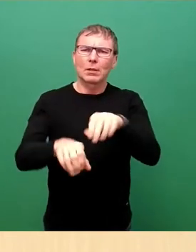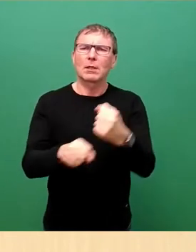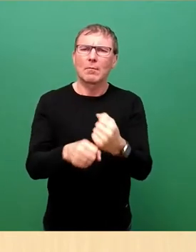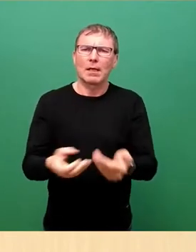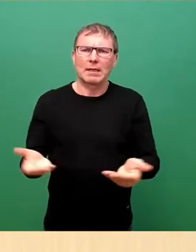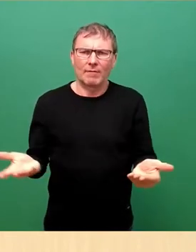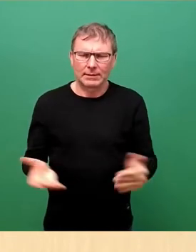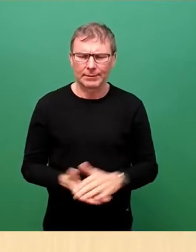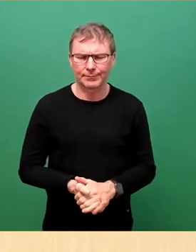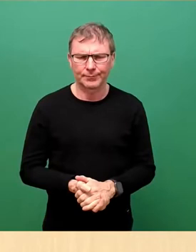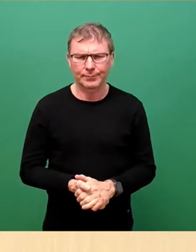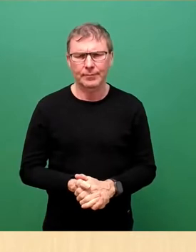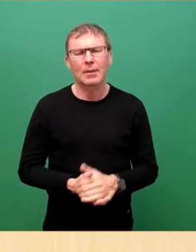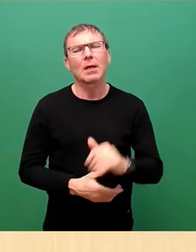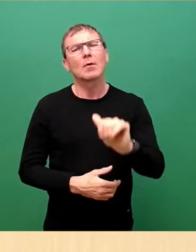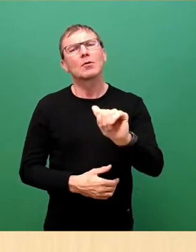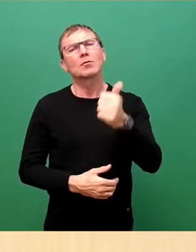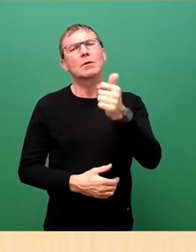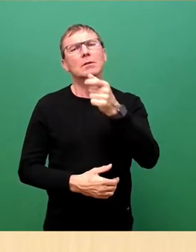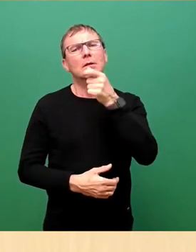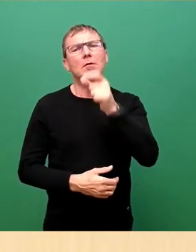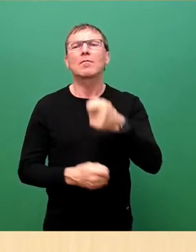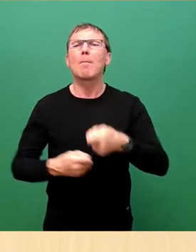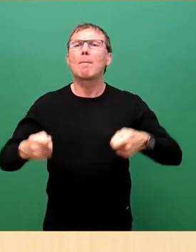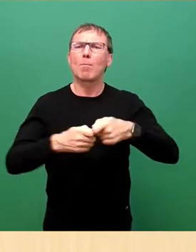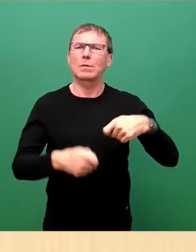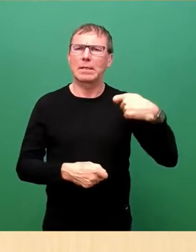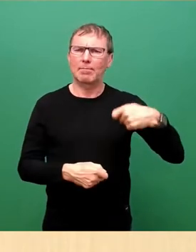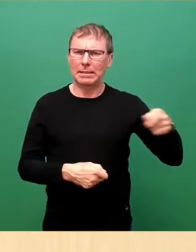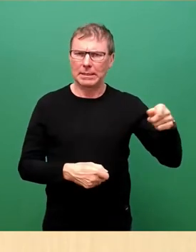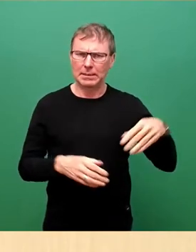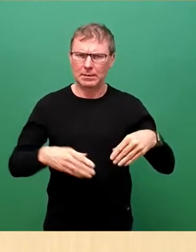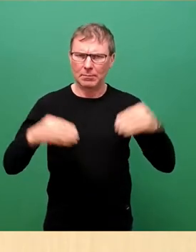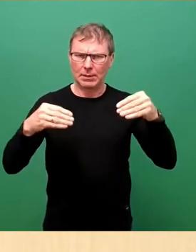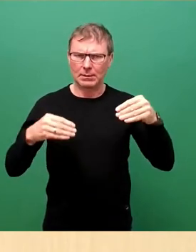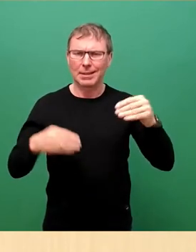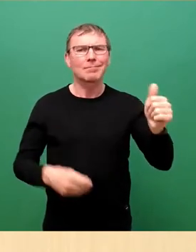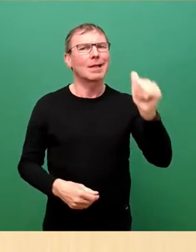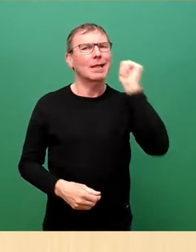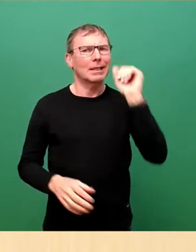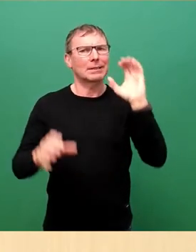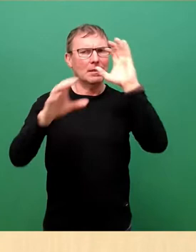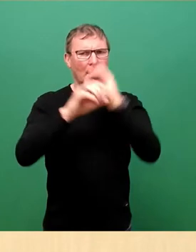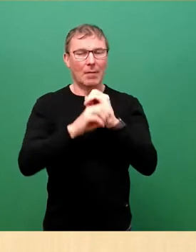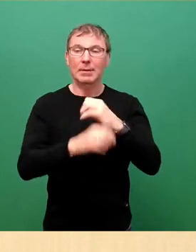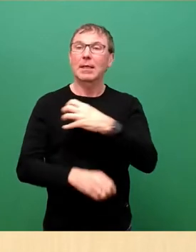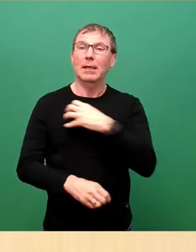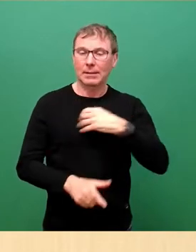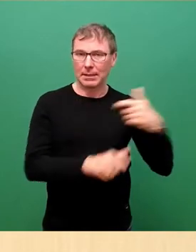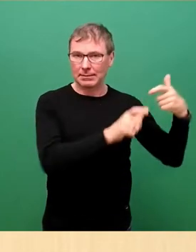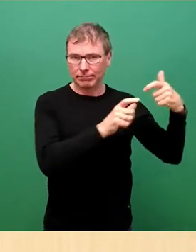mir aber mit den Worten unseres Bundespräsidenten zu beginnen, die er am gestrigen Abend hier in Dresden anlässlich eines